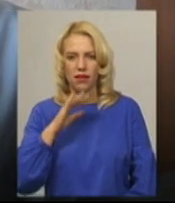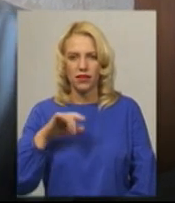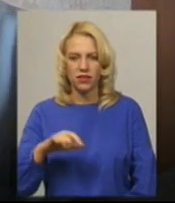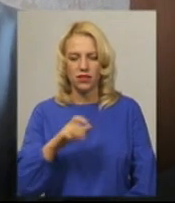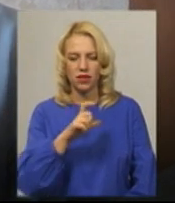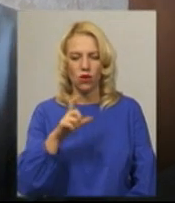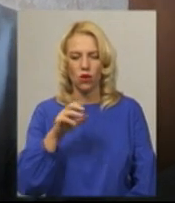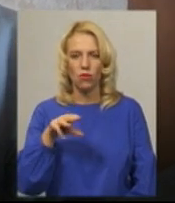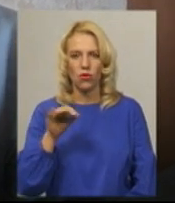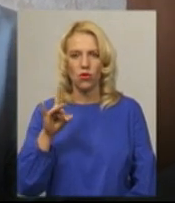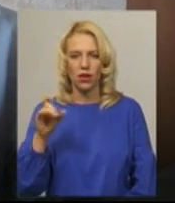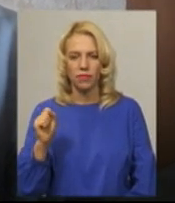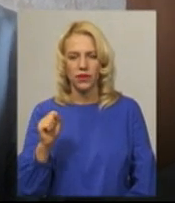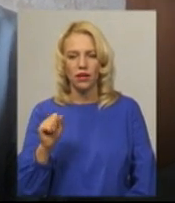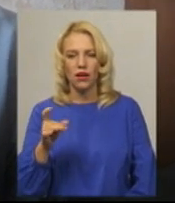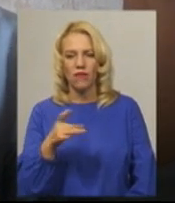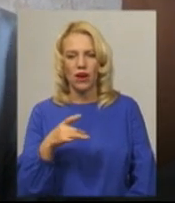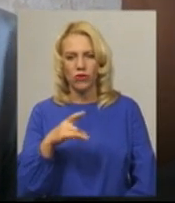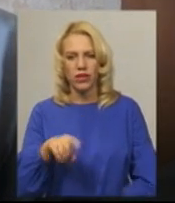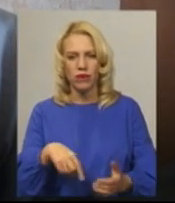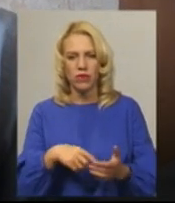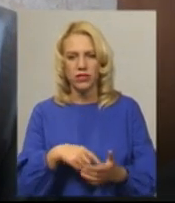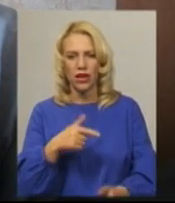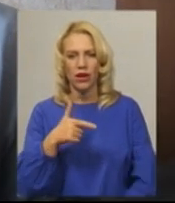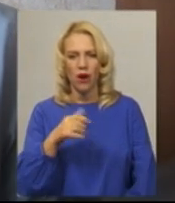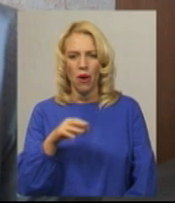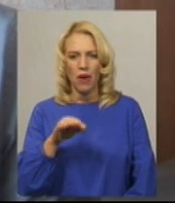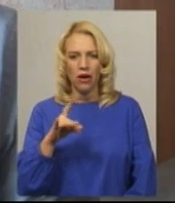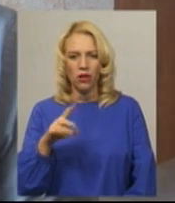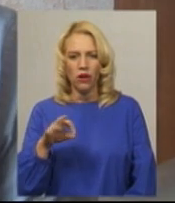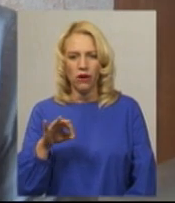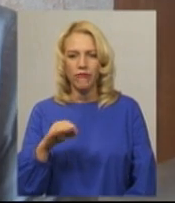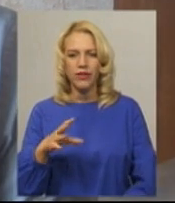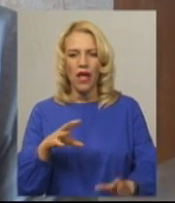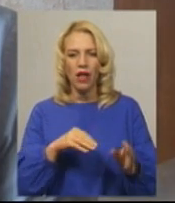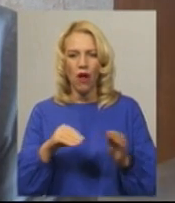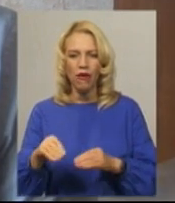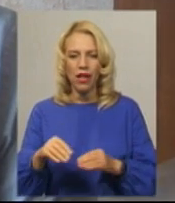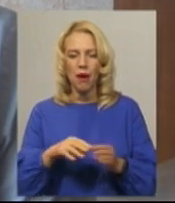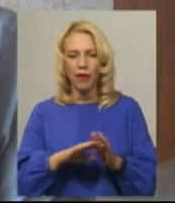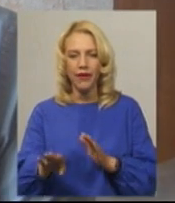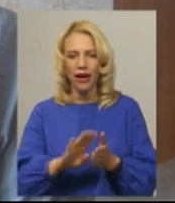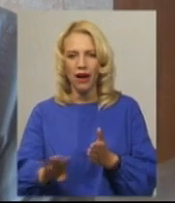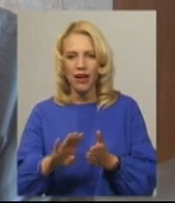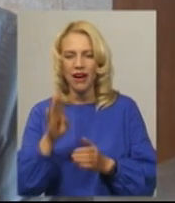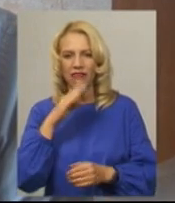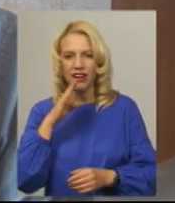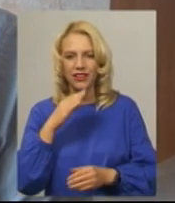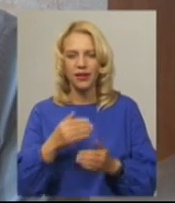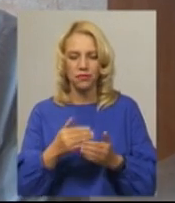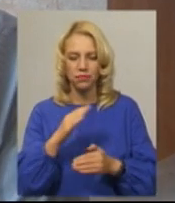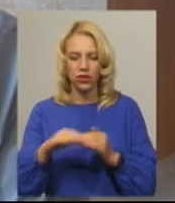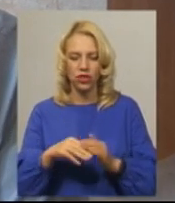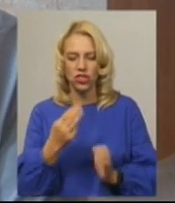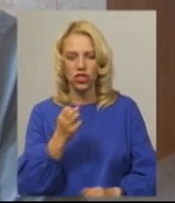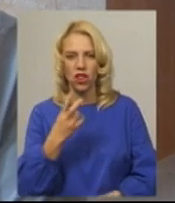районі міста, а саме Гамарні, встановлено протікання води під самими шандорами, які